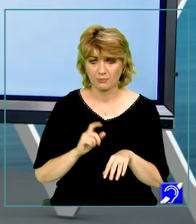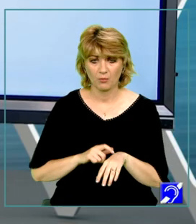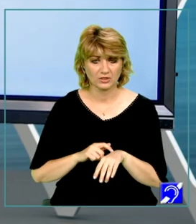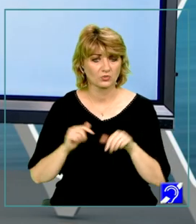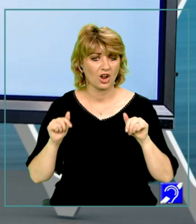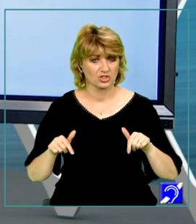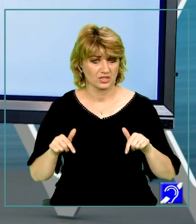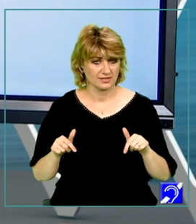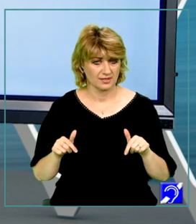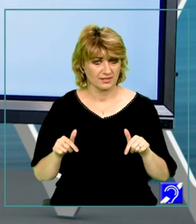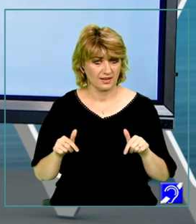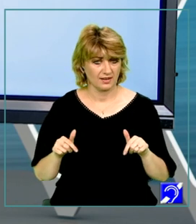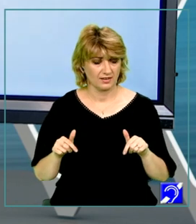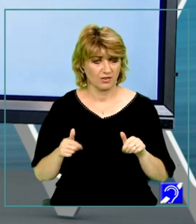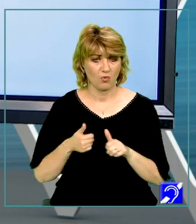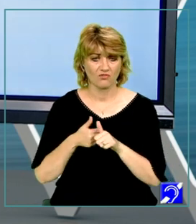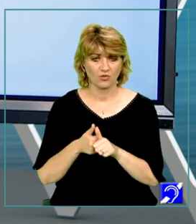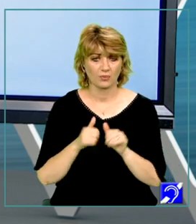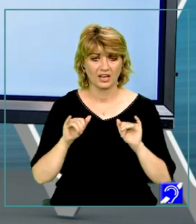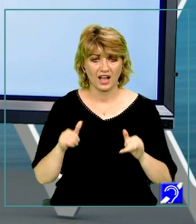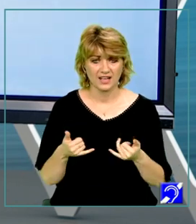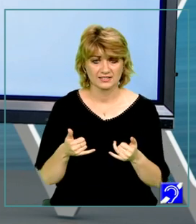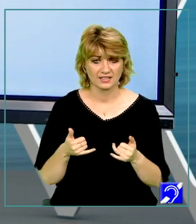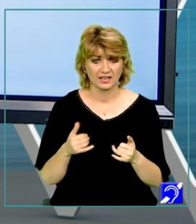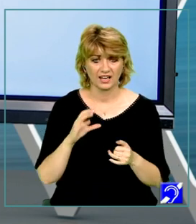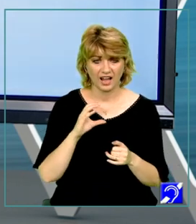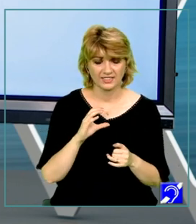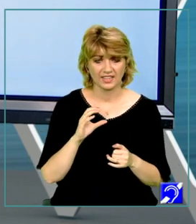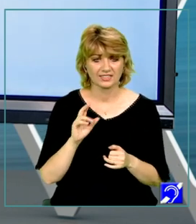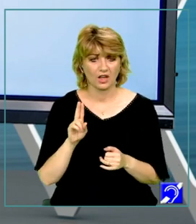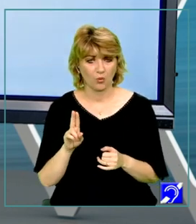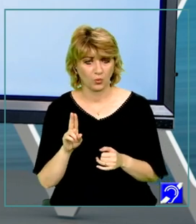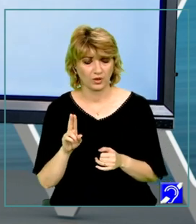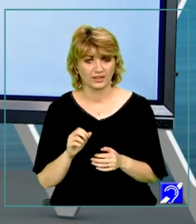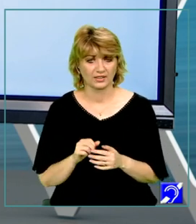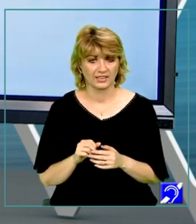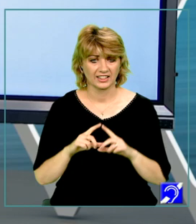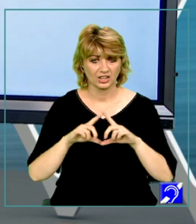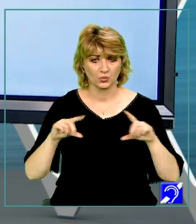acesta conform cazului catetă unghi triunghiul